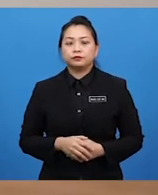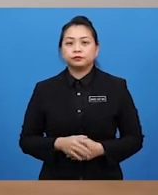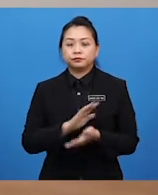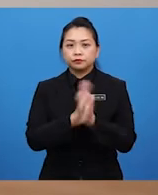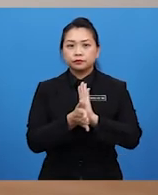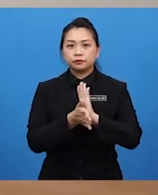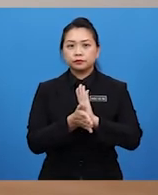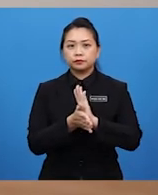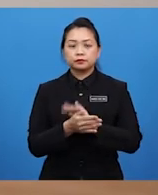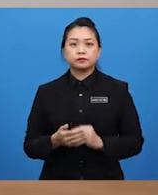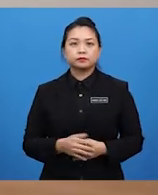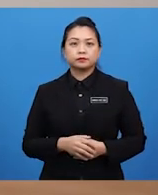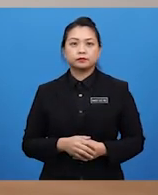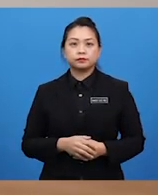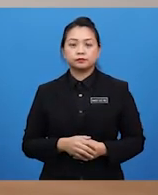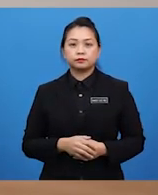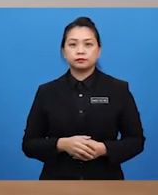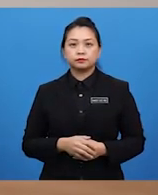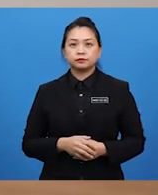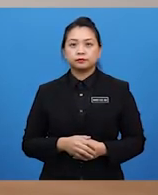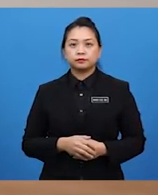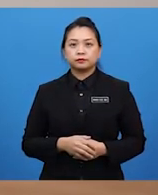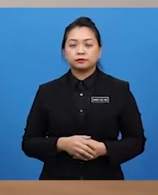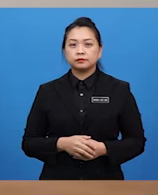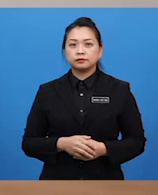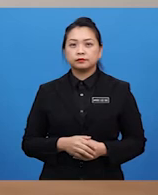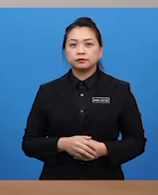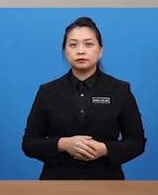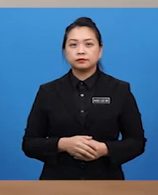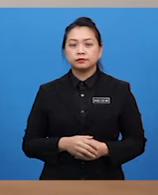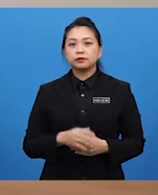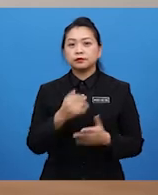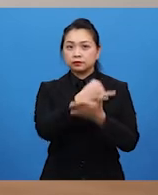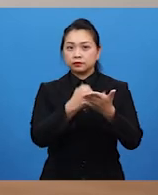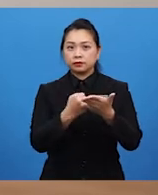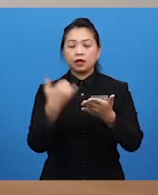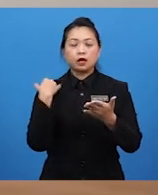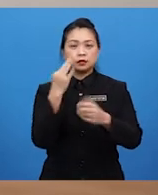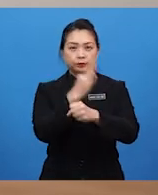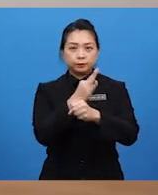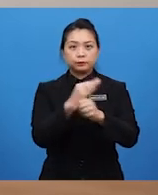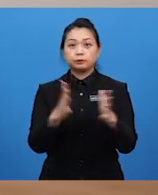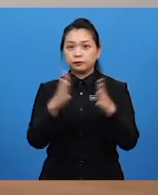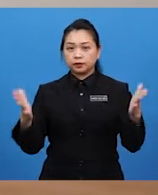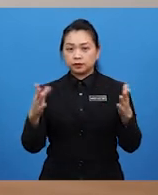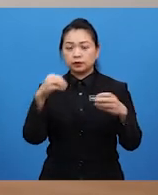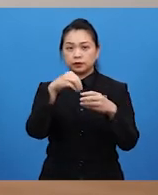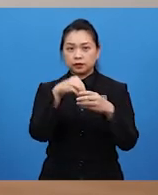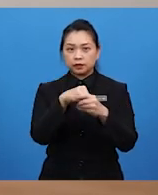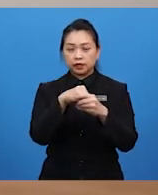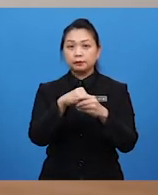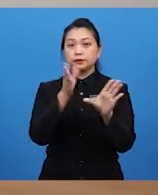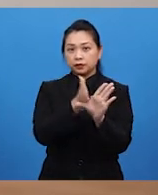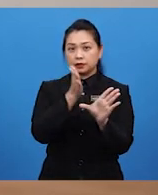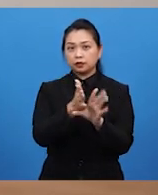jadi Cikgu Donz selalu juga pelajar tanpa kita sedar sebenarnya secara tidak langsung seni visual mempunyai peranan besar dalam psikologi kehidupan